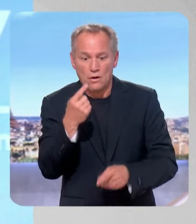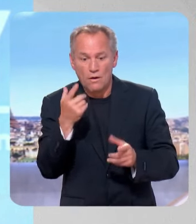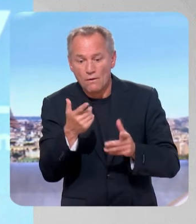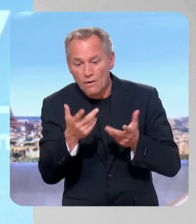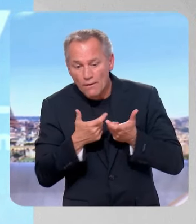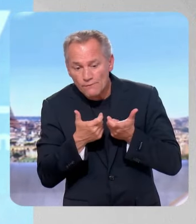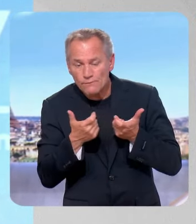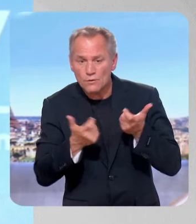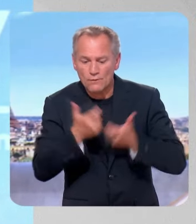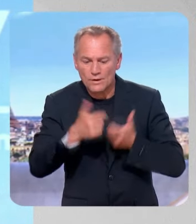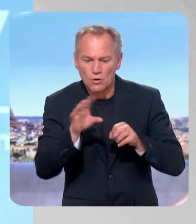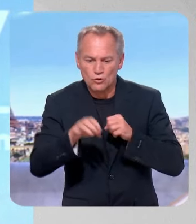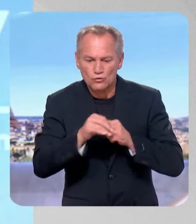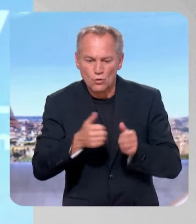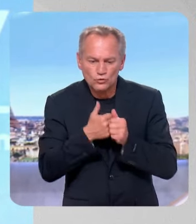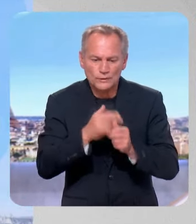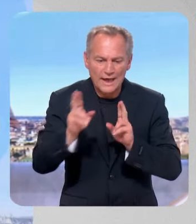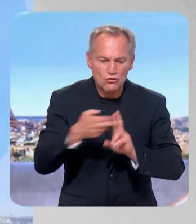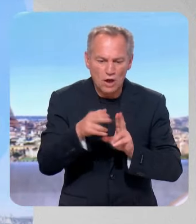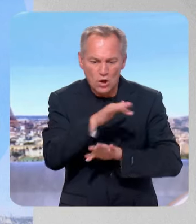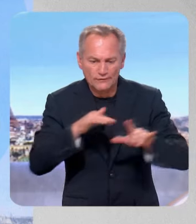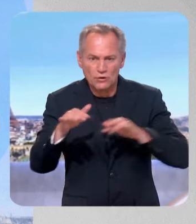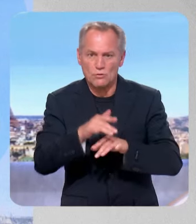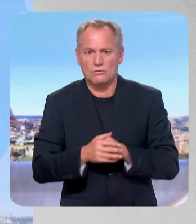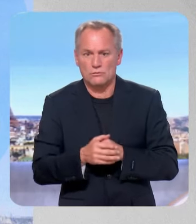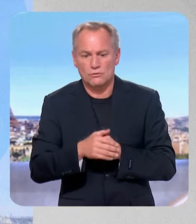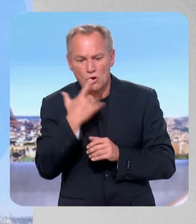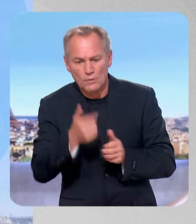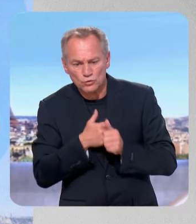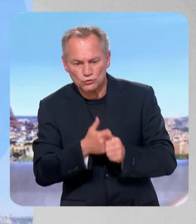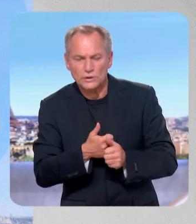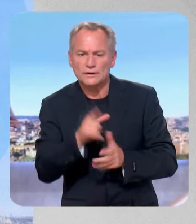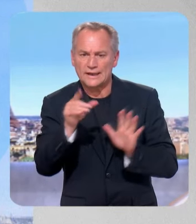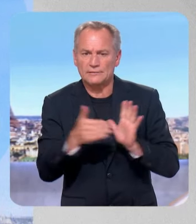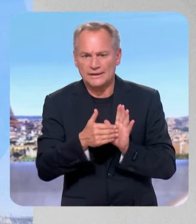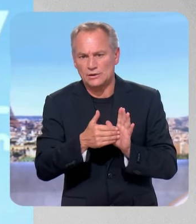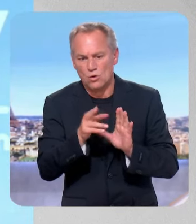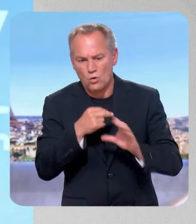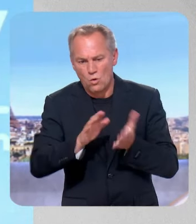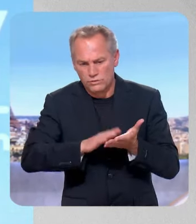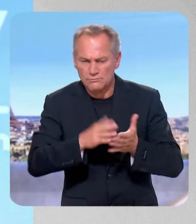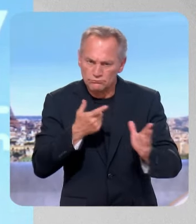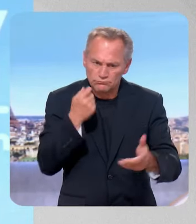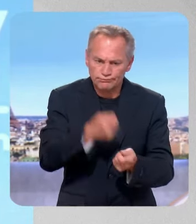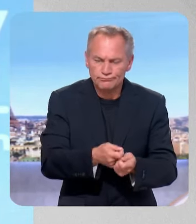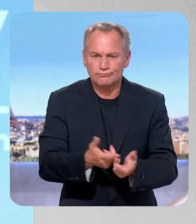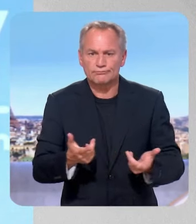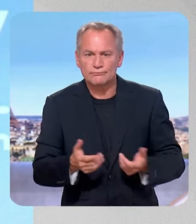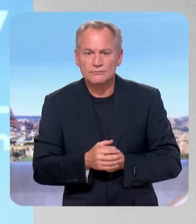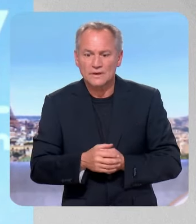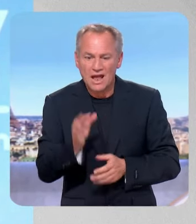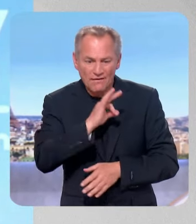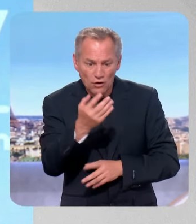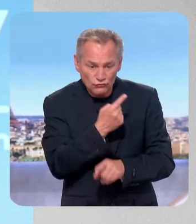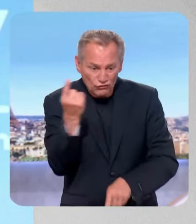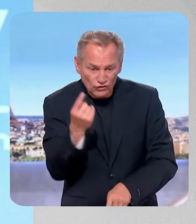'est-à-dire les voitures européennes. J'aimerais que tous les autres pays européens fassent la même chose. Parce qu'unis, on est plus fort. S'il n a que la France qui